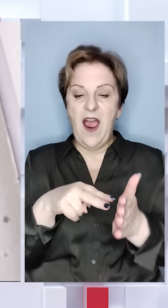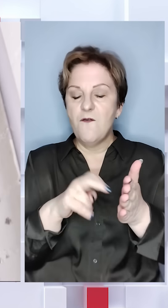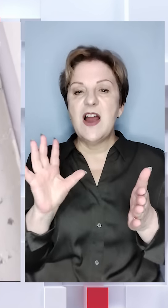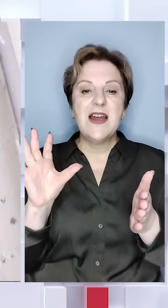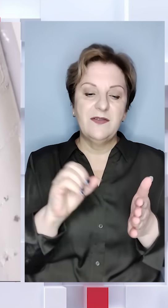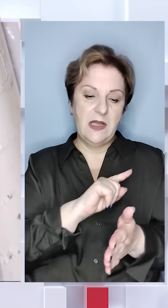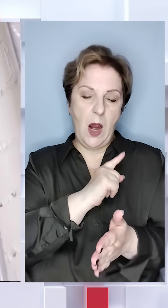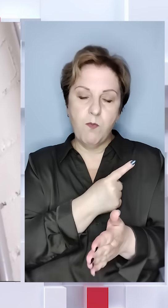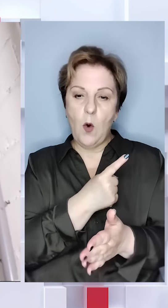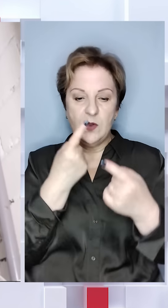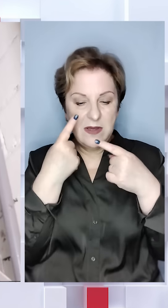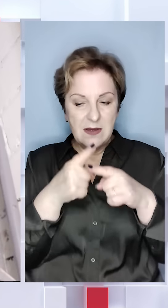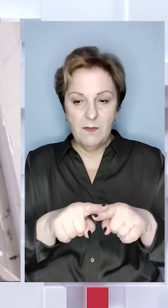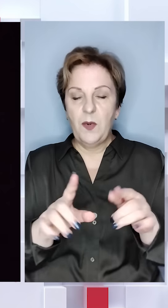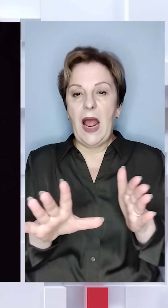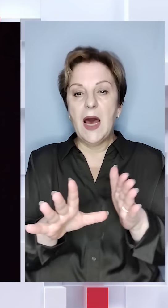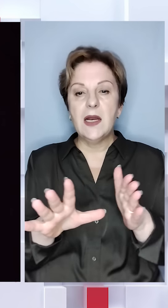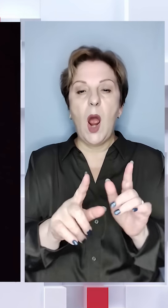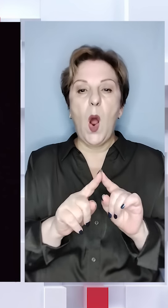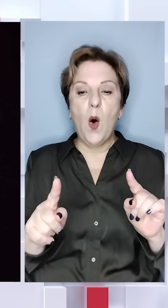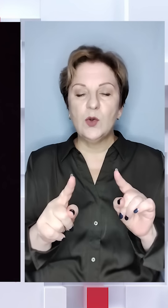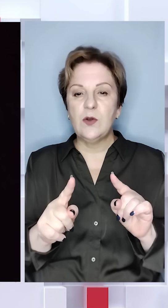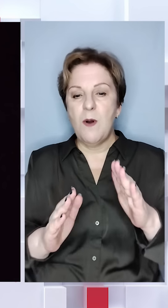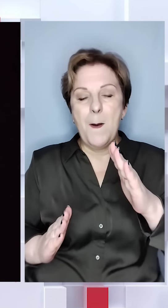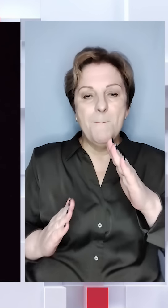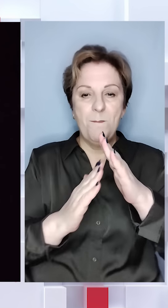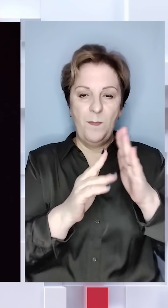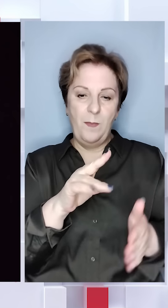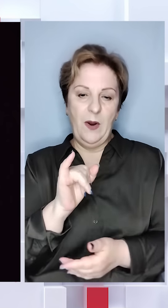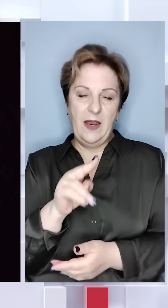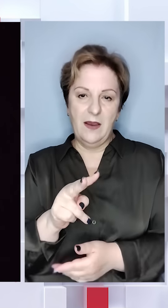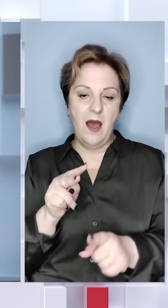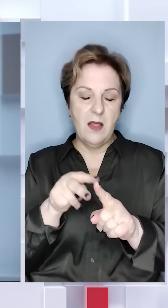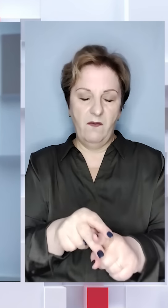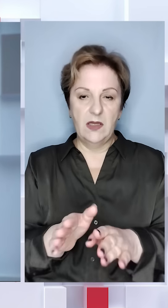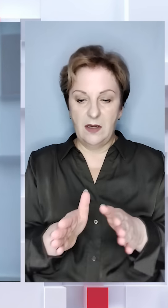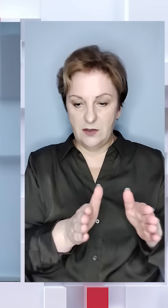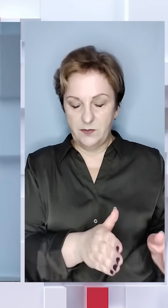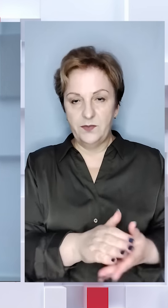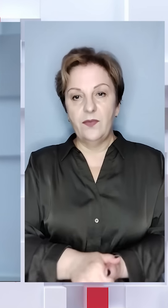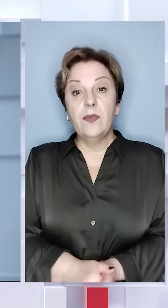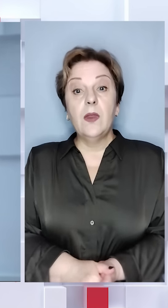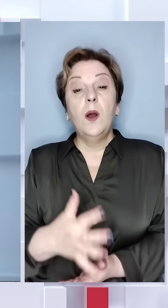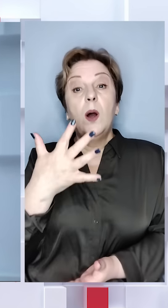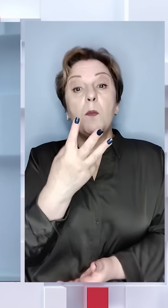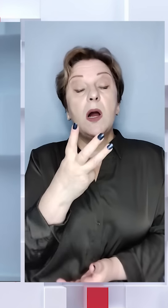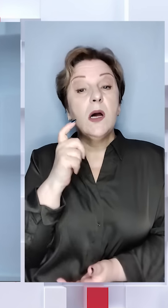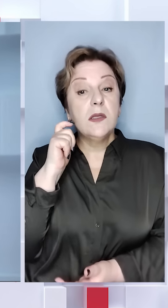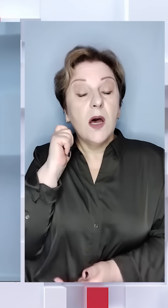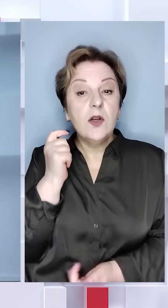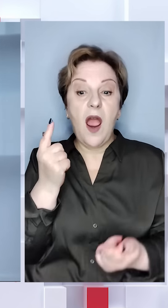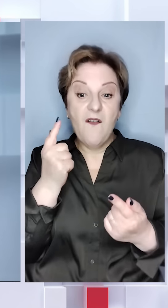вимикати всі потужні прилади, особливо в години пікових навантажень. 53